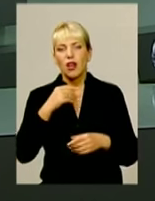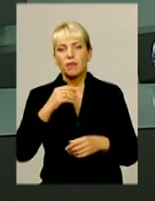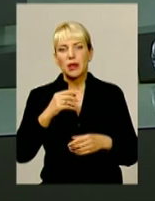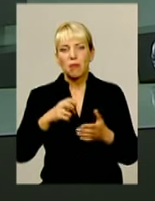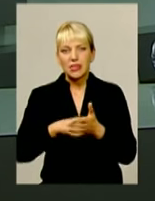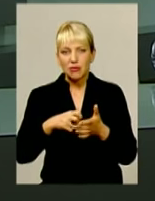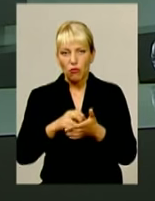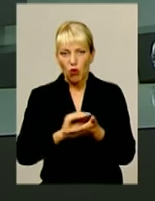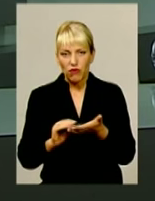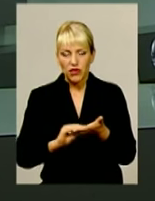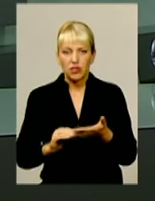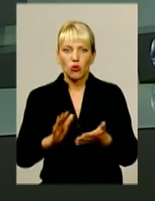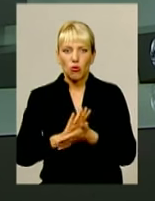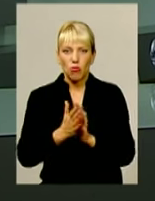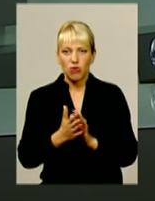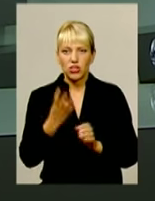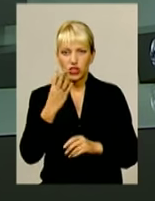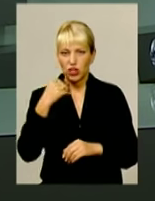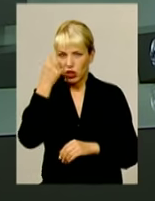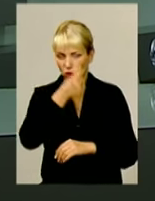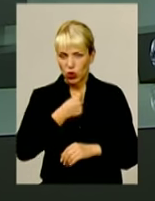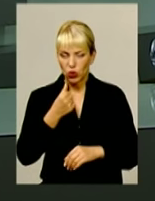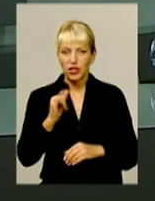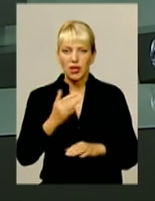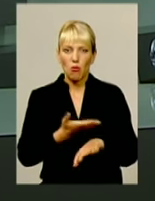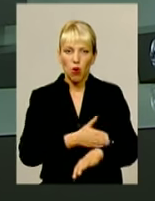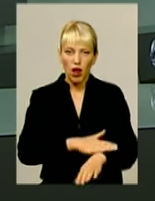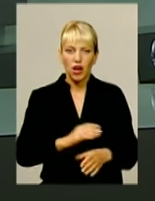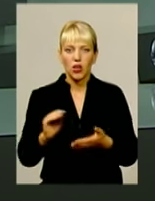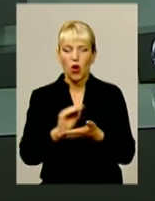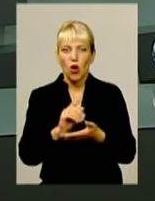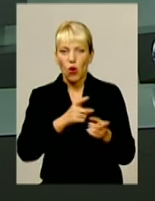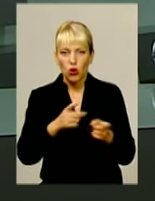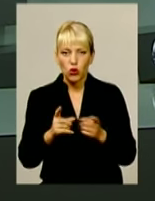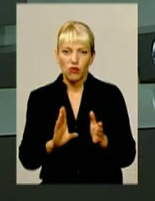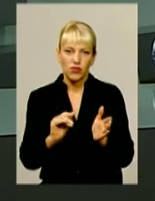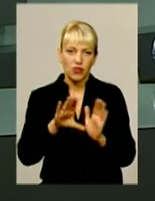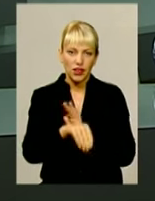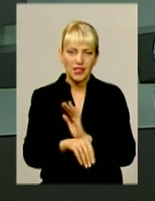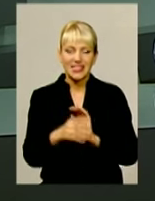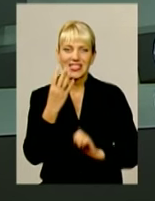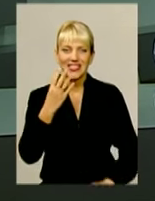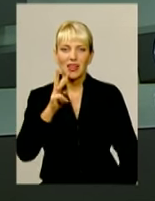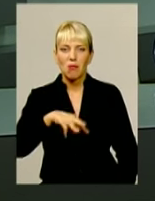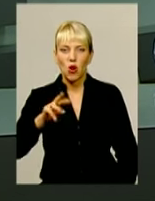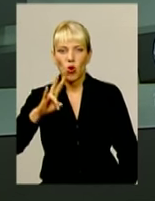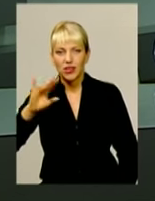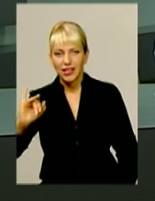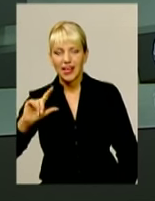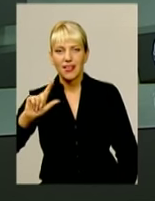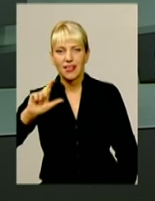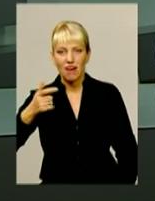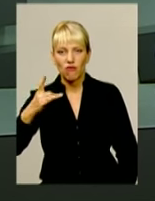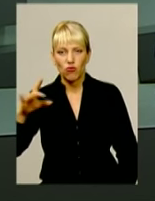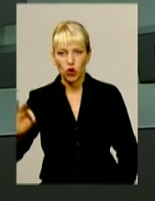окреслені чотирирічним терміном. І вкласти за такий період поляки готові до 30 мільйонів євро. Як повідомили у пресслужбі